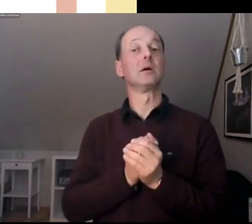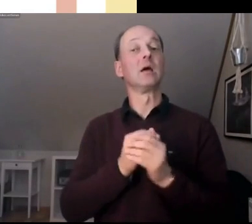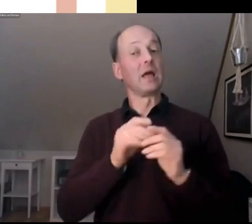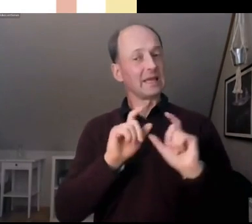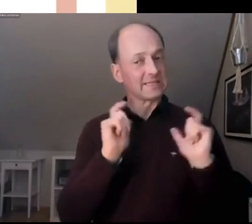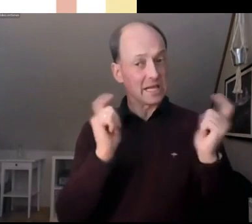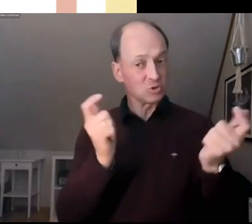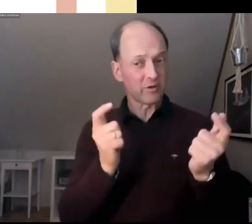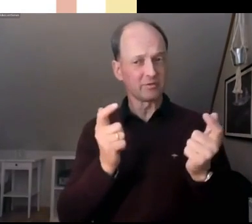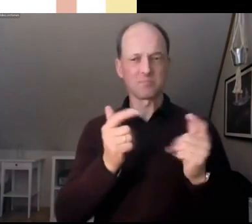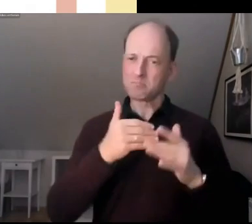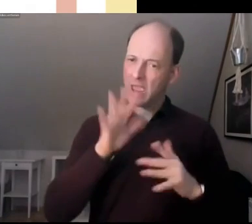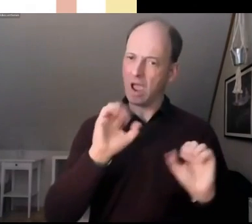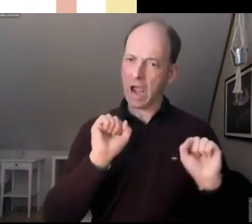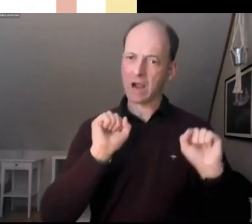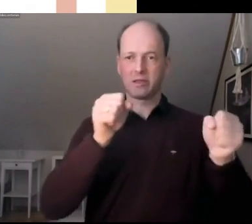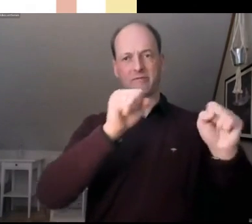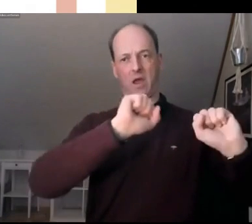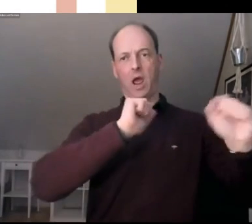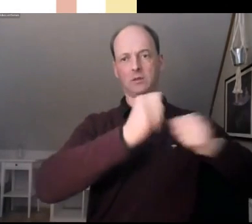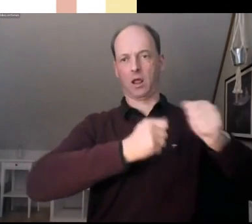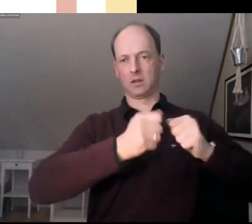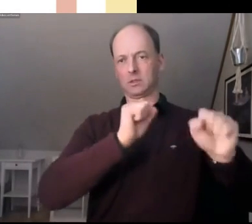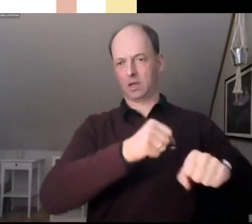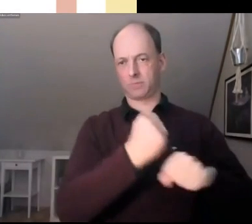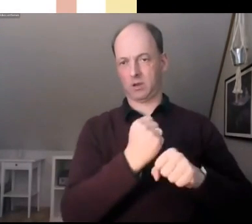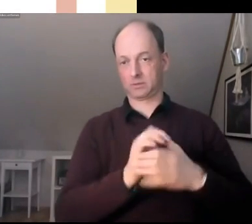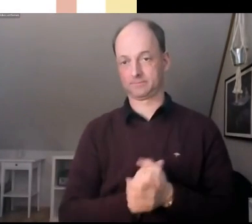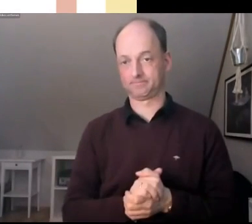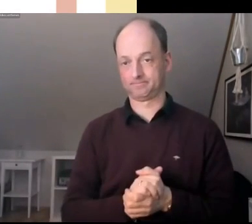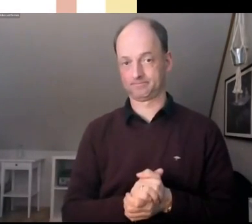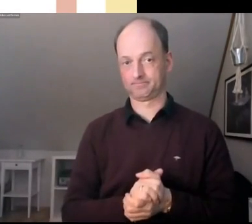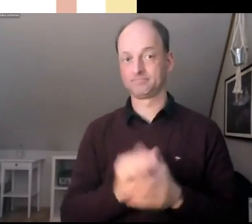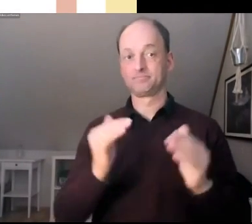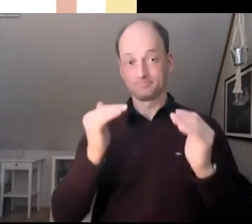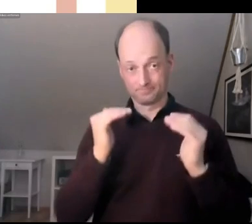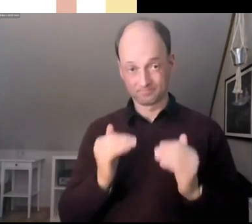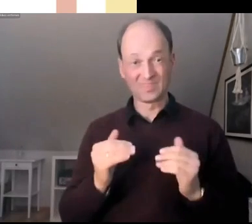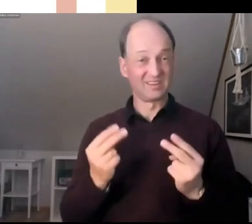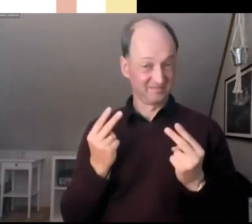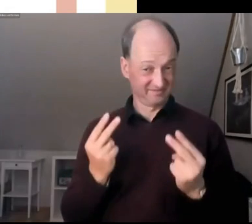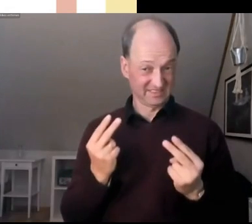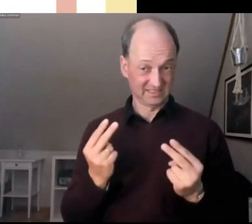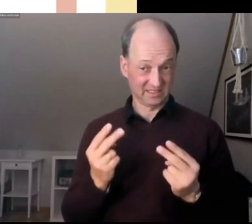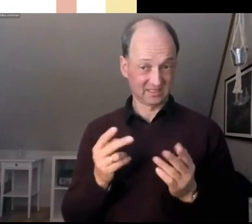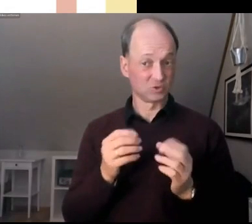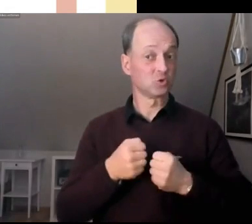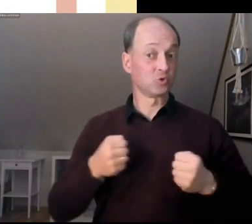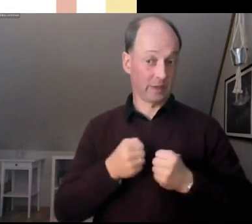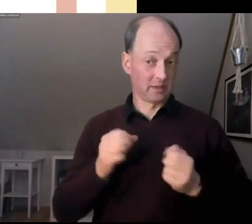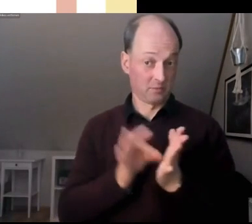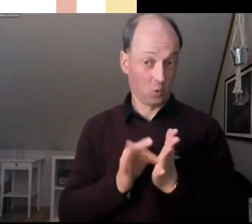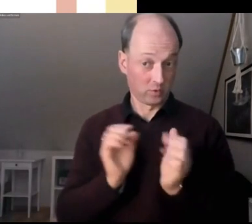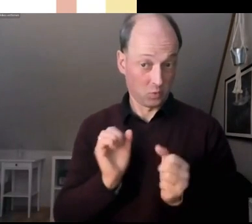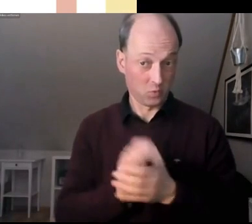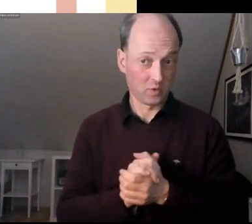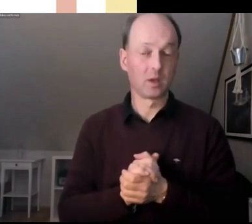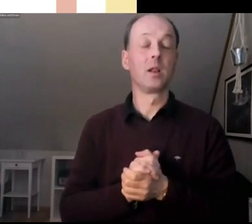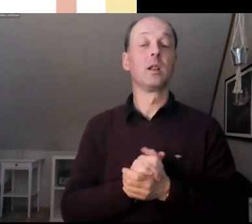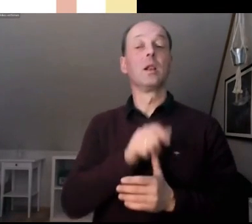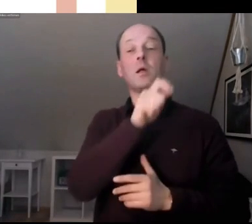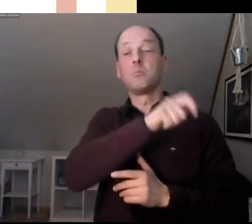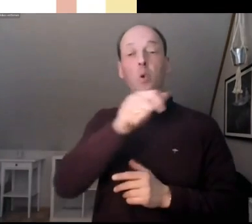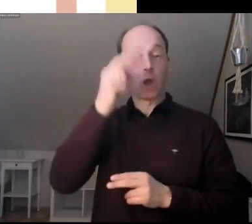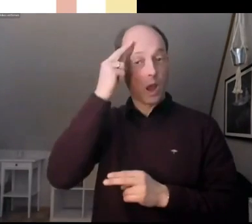Dann ein ganz wichtiger und spannender Punkt ist, dass BürgerInnen es schaffen, dass die